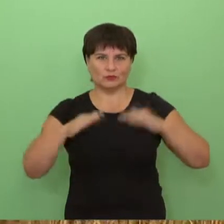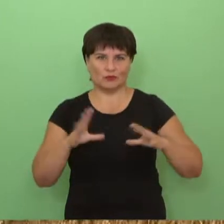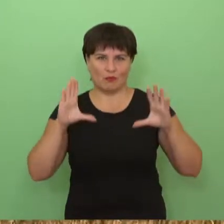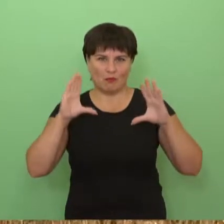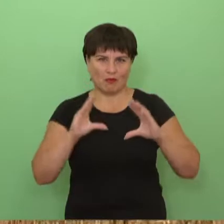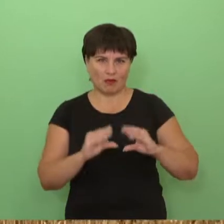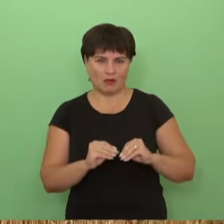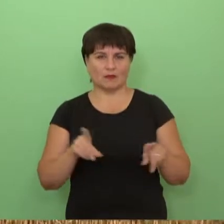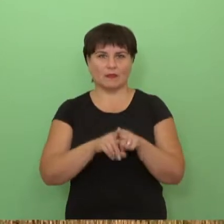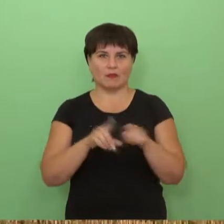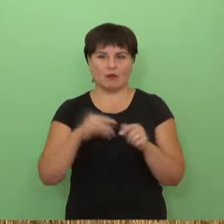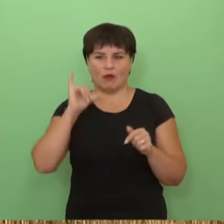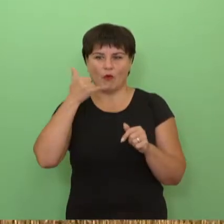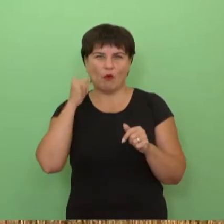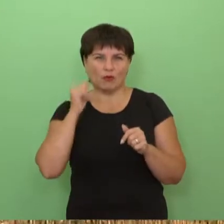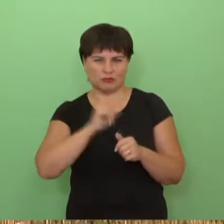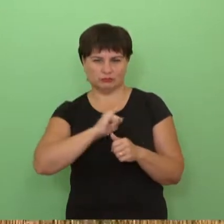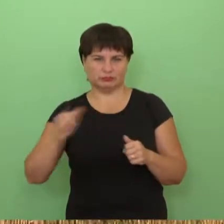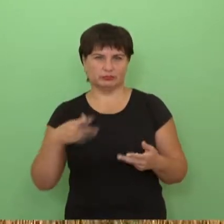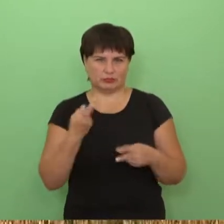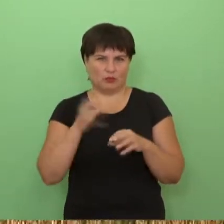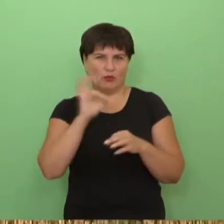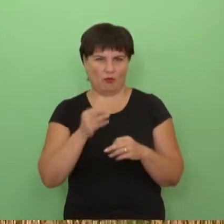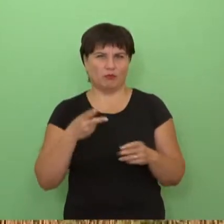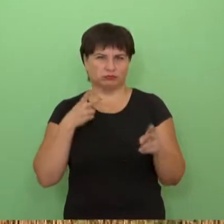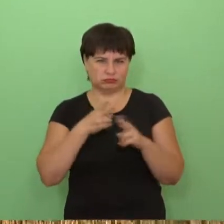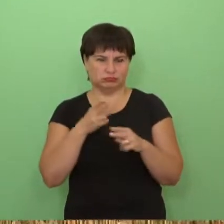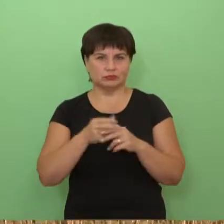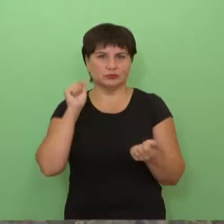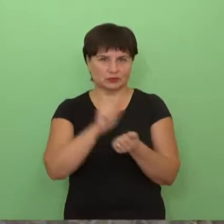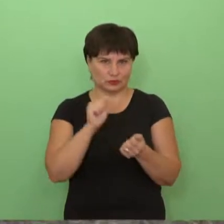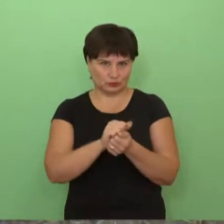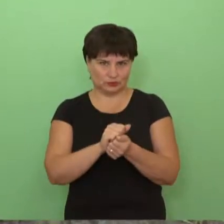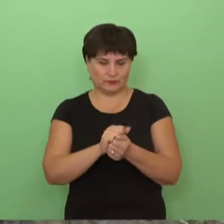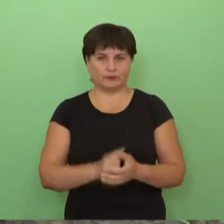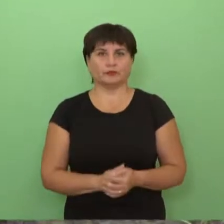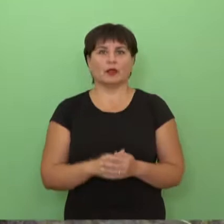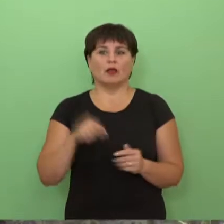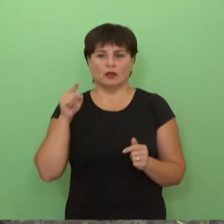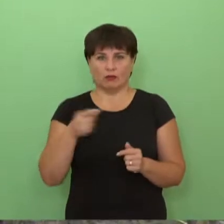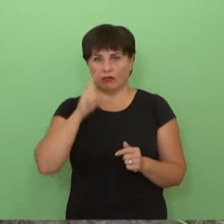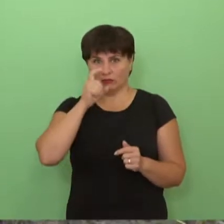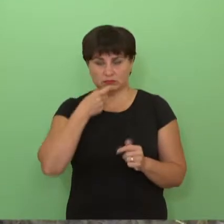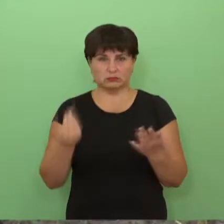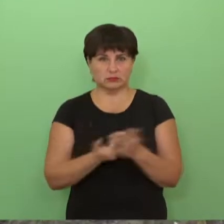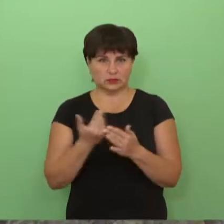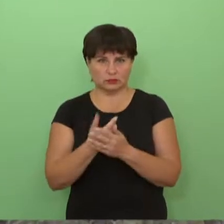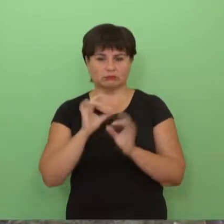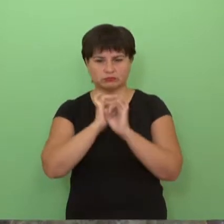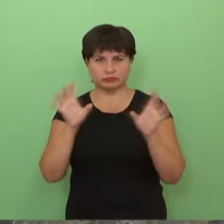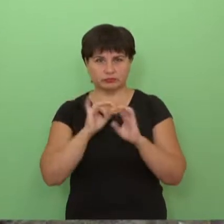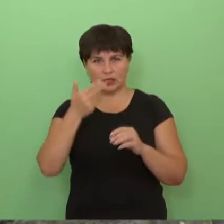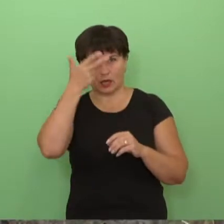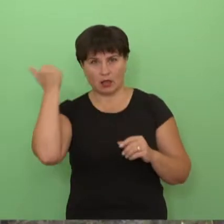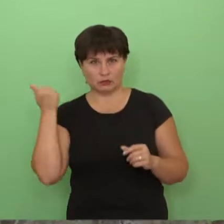kokybė. Per maži drėgmės rodikliai ne tik rapsuose, bet ir javose. Tokias nelingsmas aktualijas dėstė Lietuvos grūdų